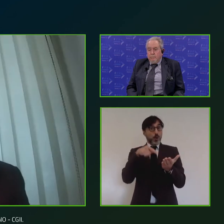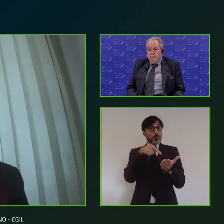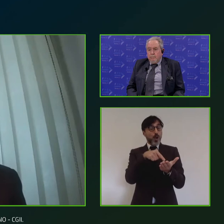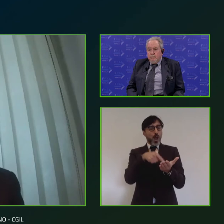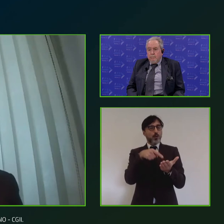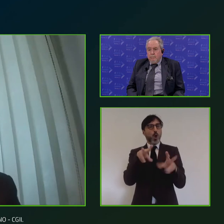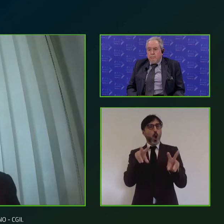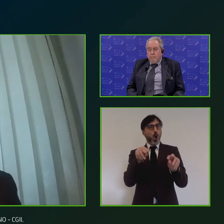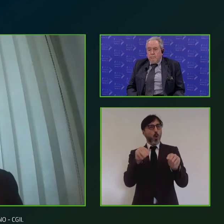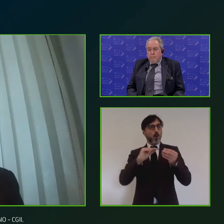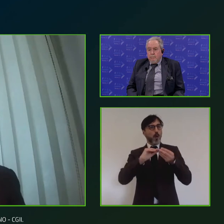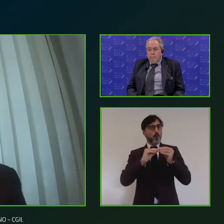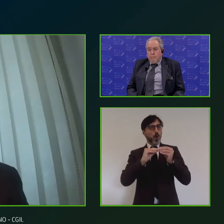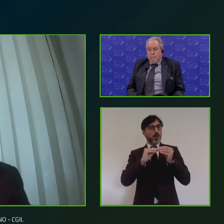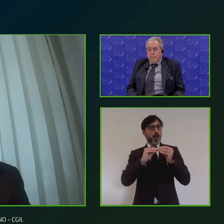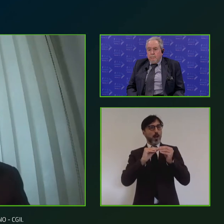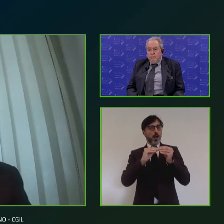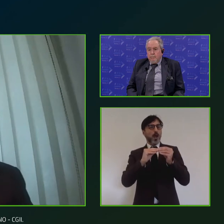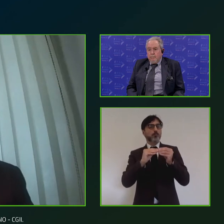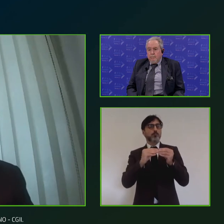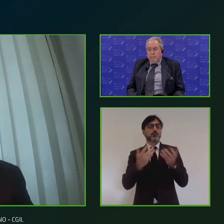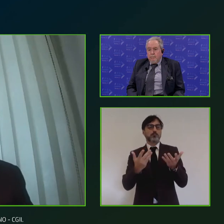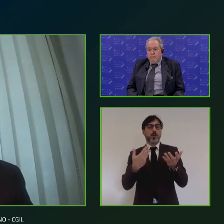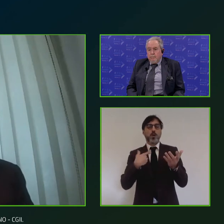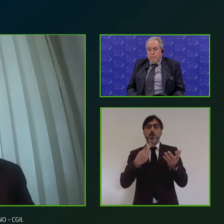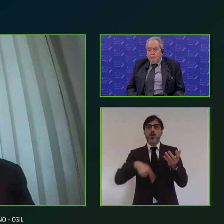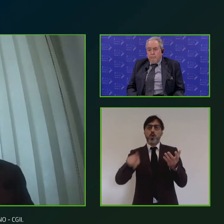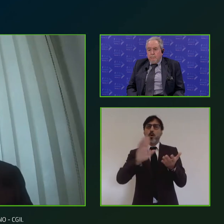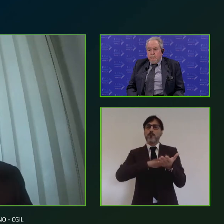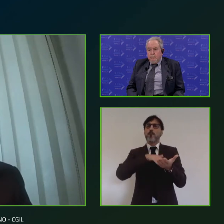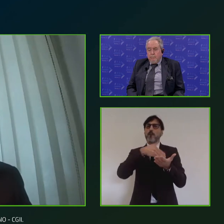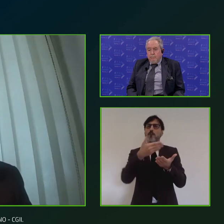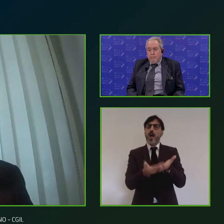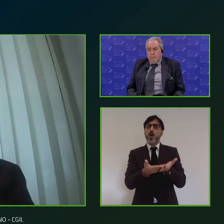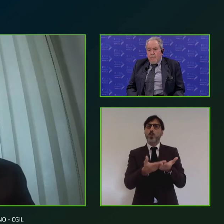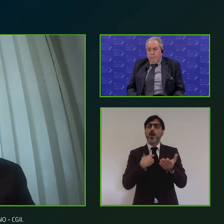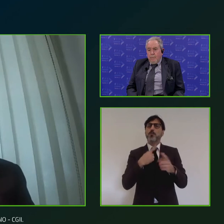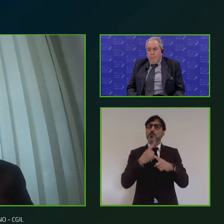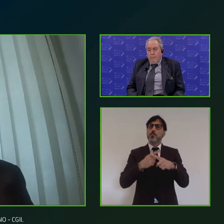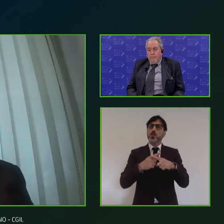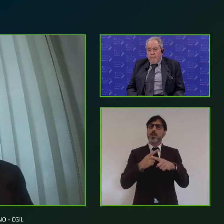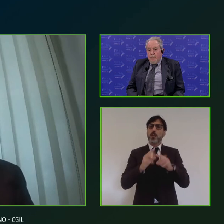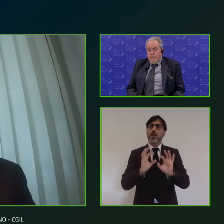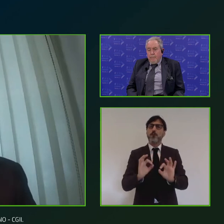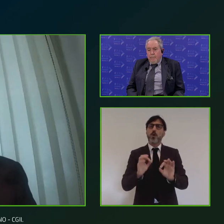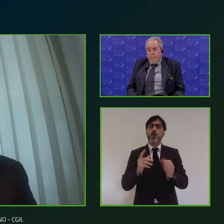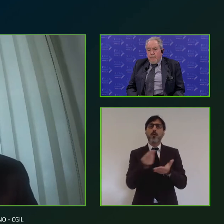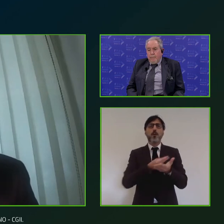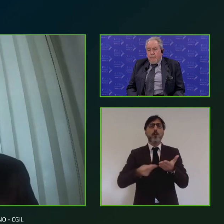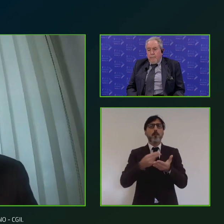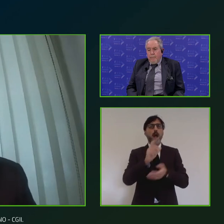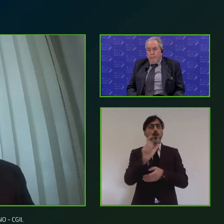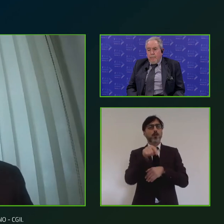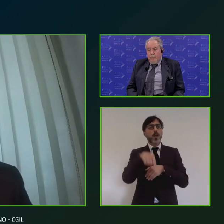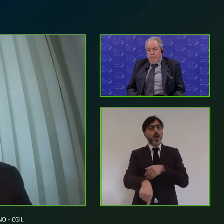nuova modalità è richiamata noi valutiamo positivamente che il piano sud sia stato inserito